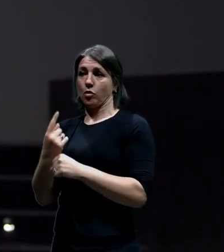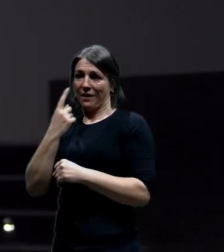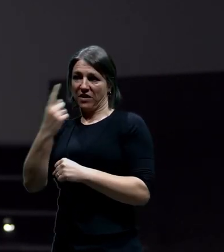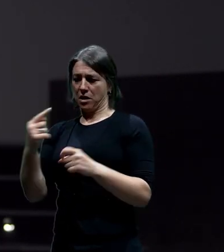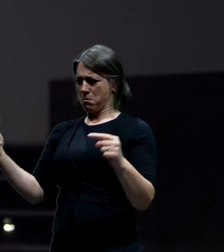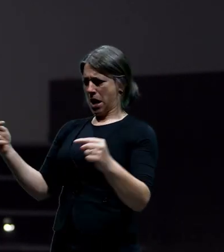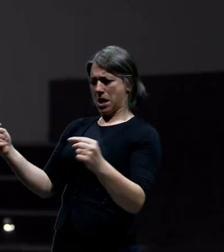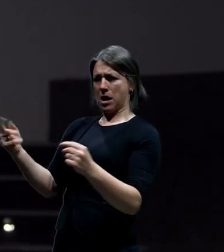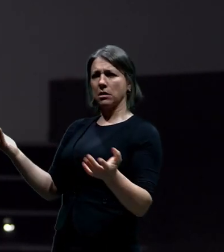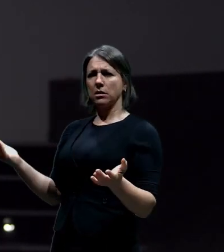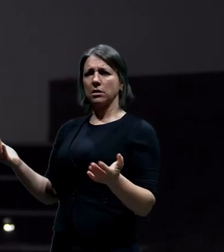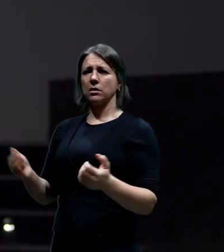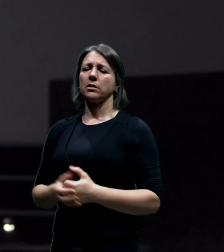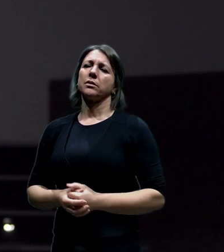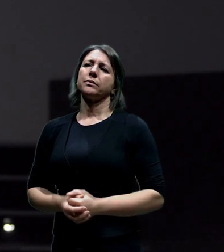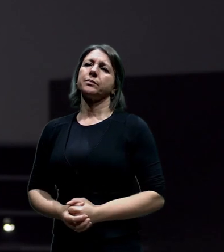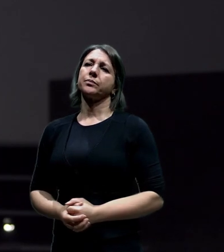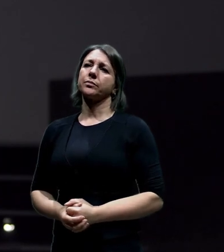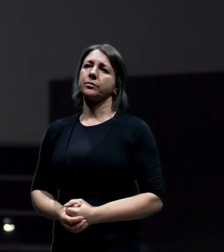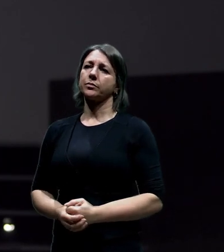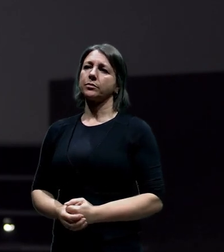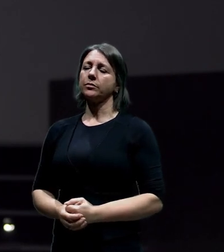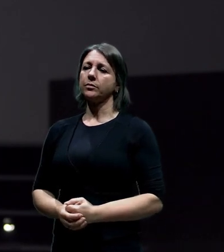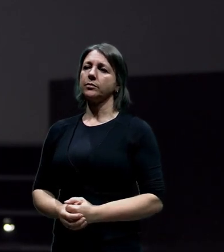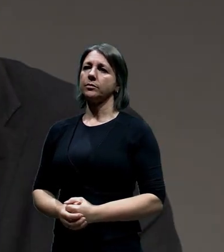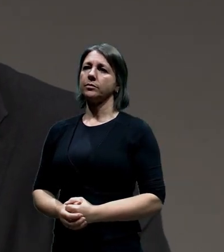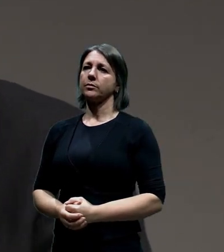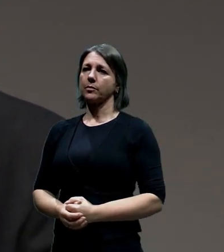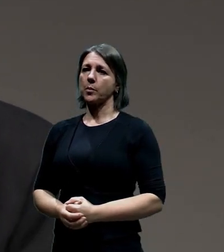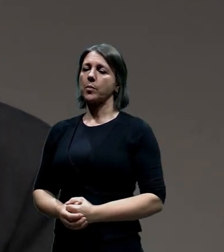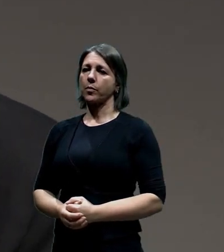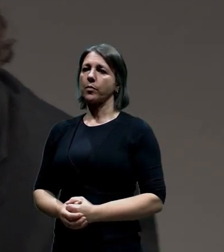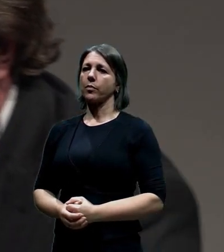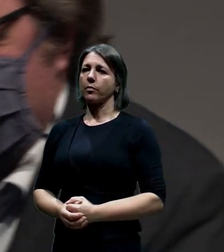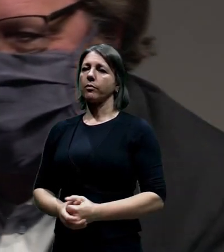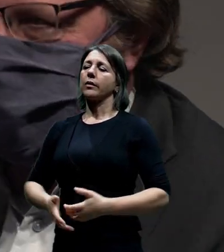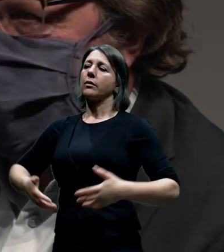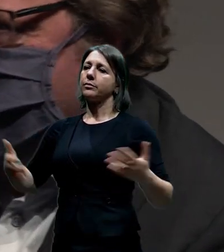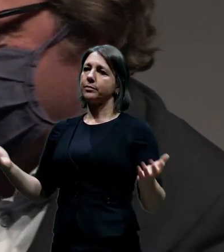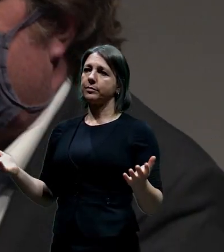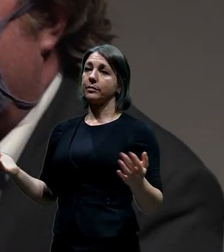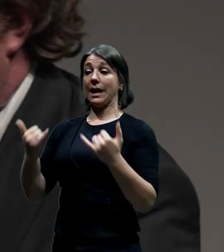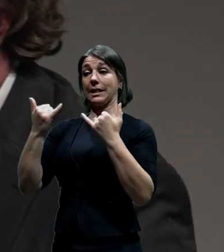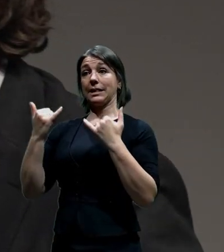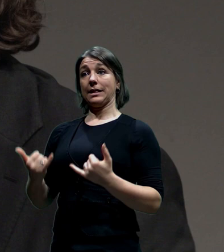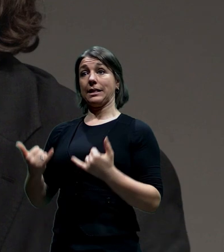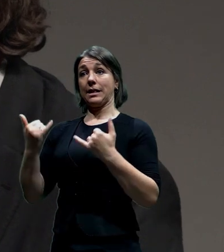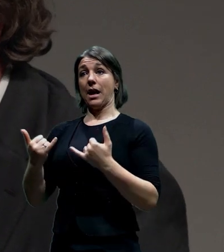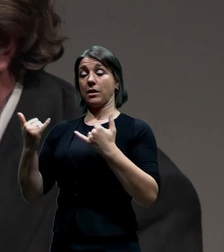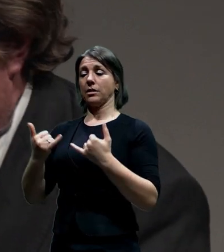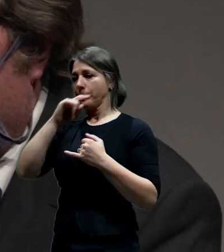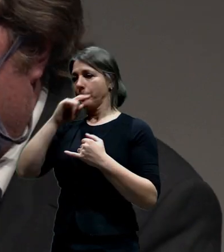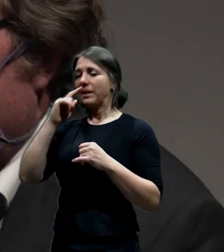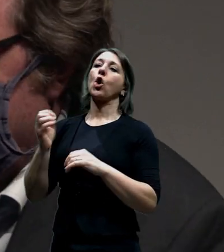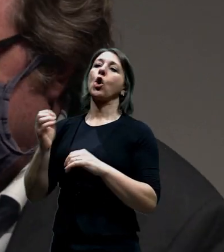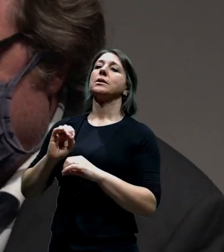není úplně stoprocentní. Tak ten smysl těch pořadů není tady předvádět nějakou jako